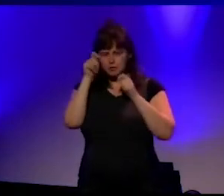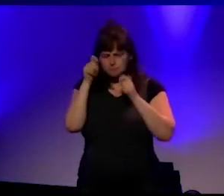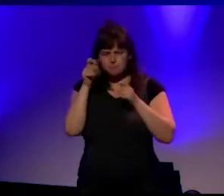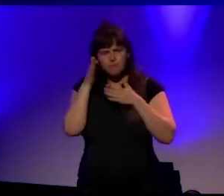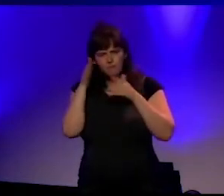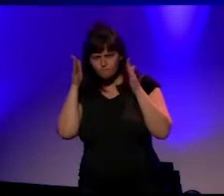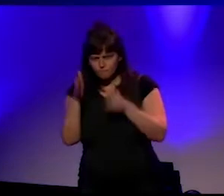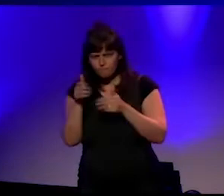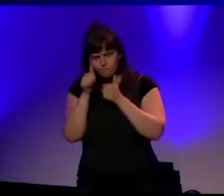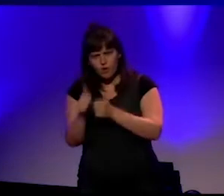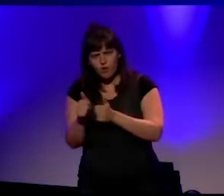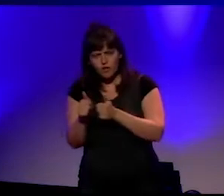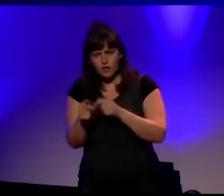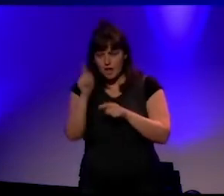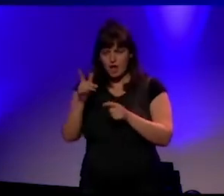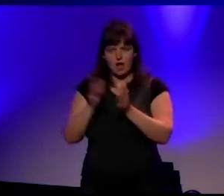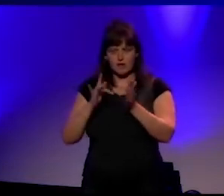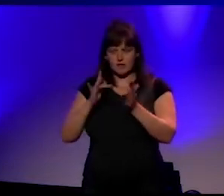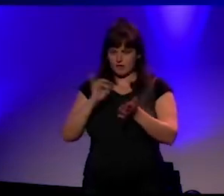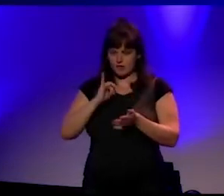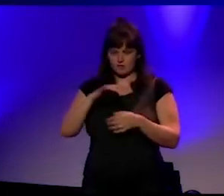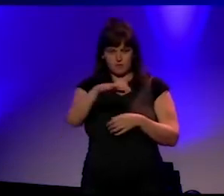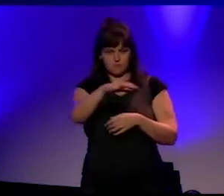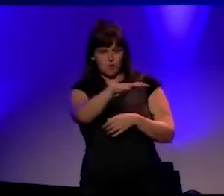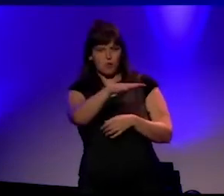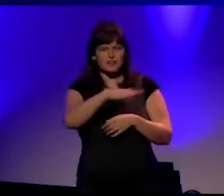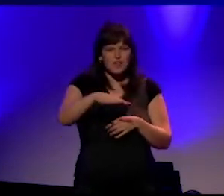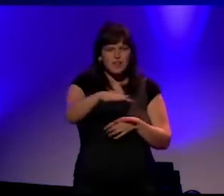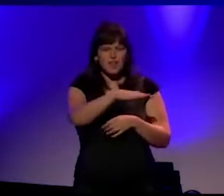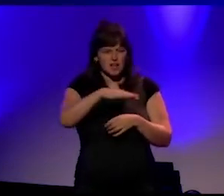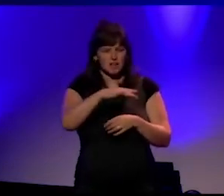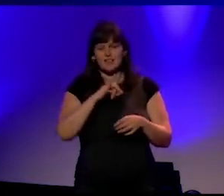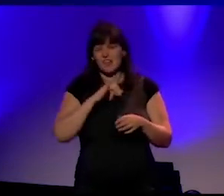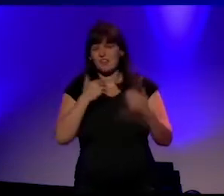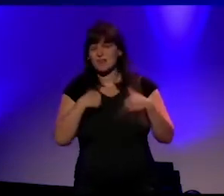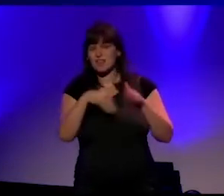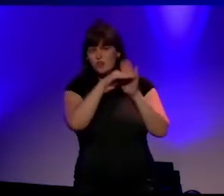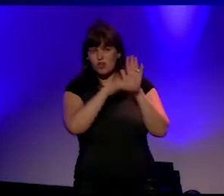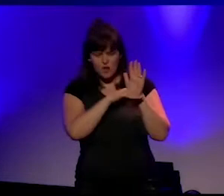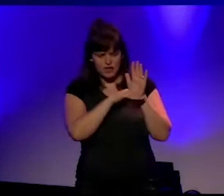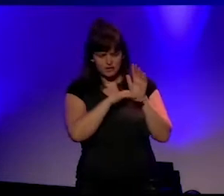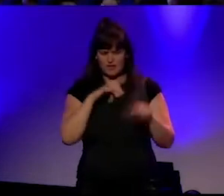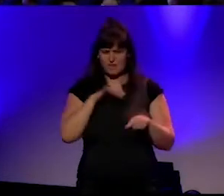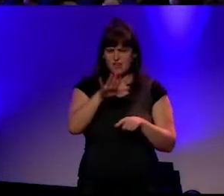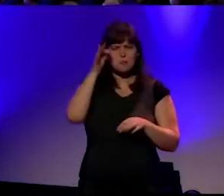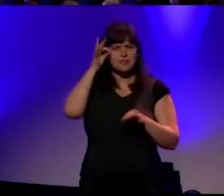die menselijke voorwaarden waaronder ook hij moet werken, de meest evidente ethische principes loslaat.